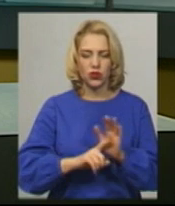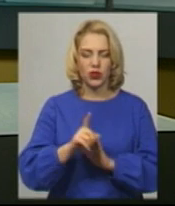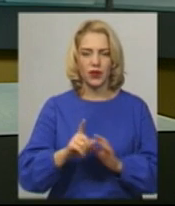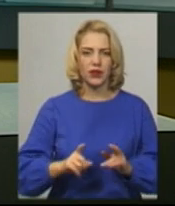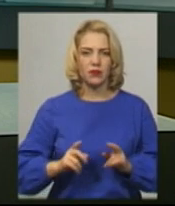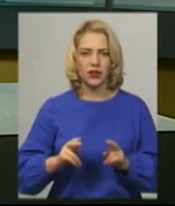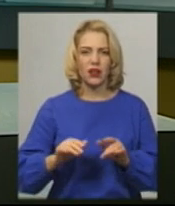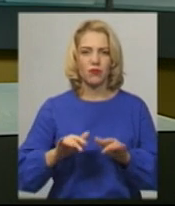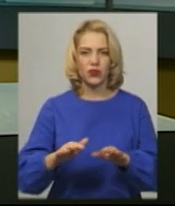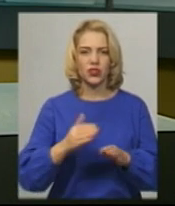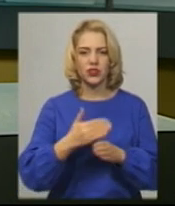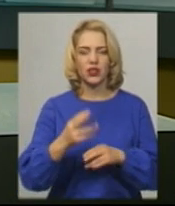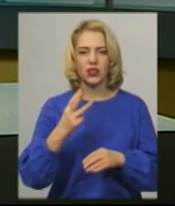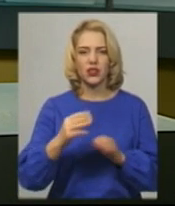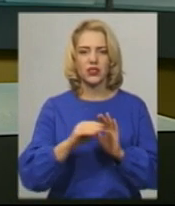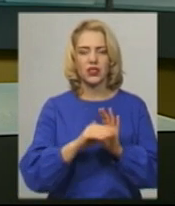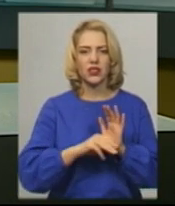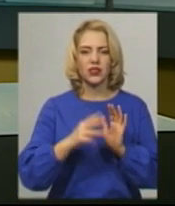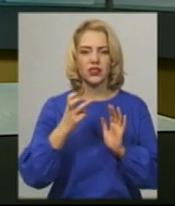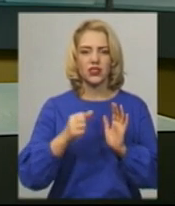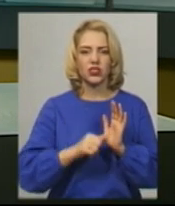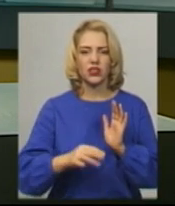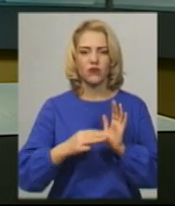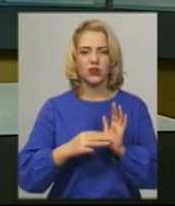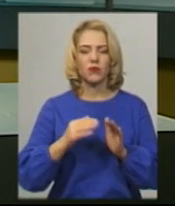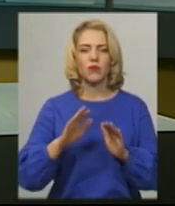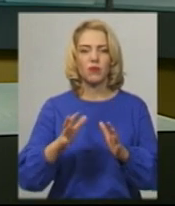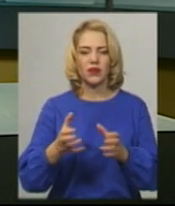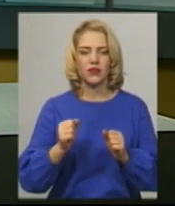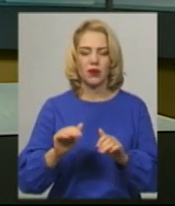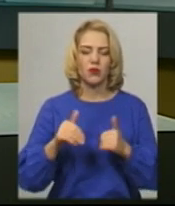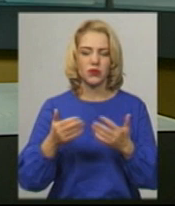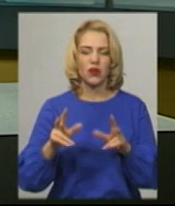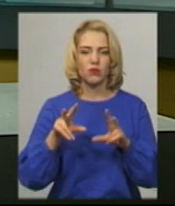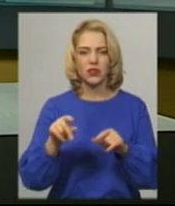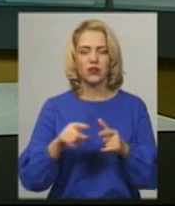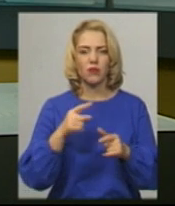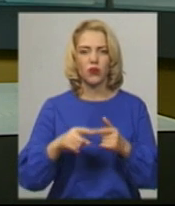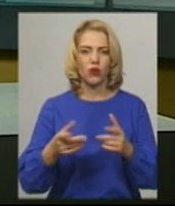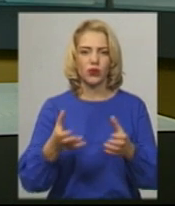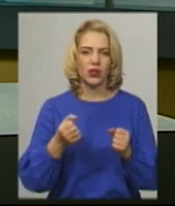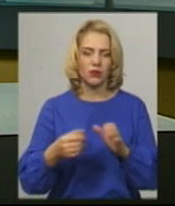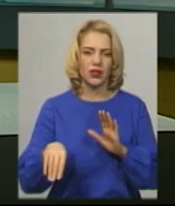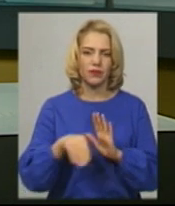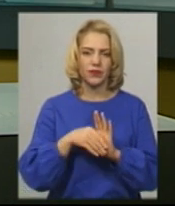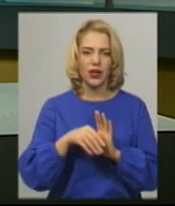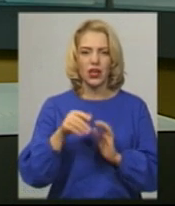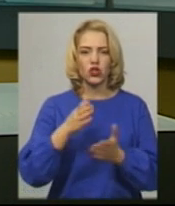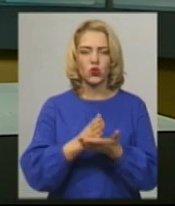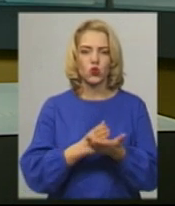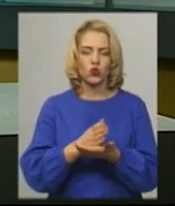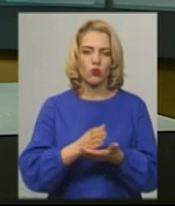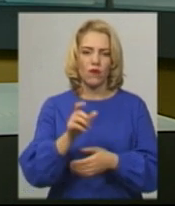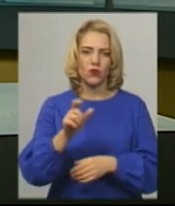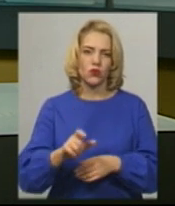частиною 3 статті 368 – прийняття пропозиції, обіцянки або одержання неправомірної вигоди службовою особою